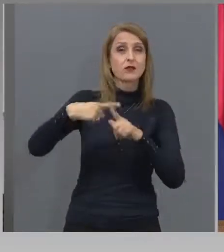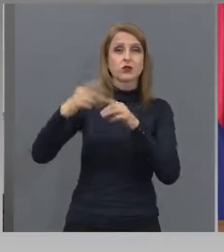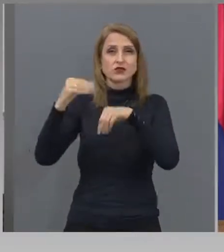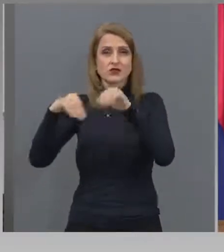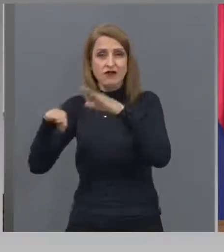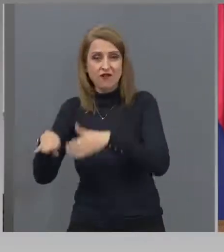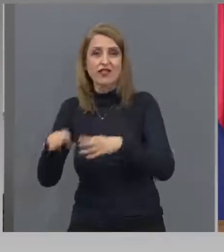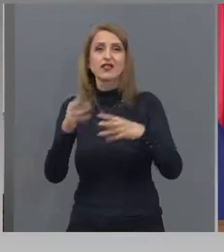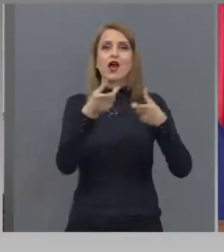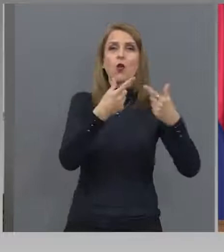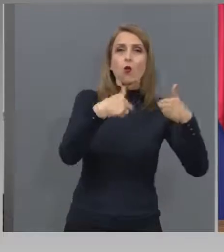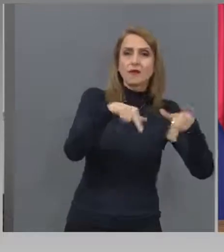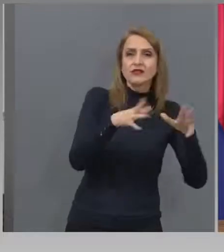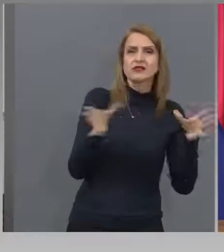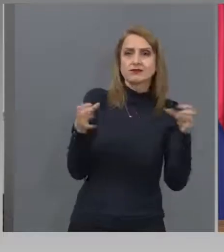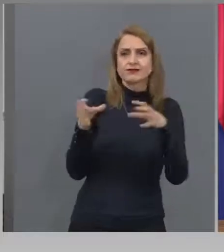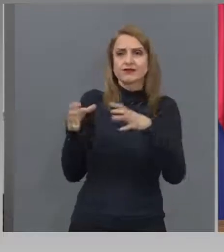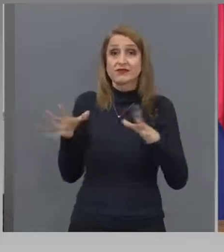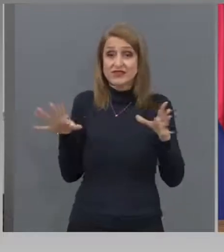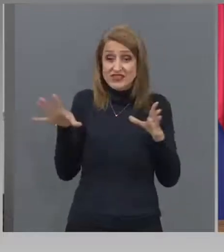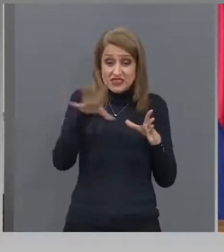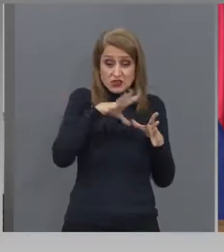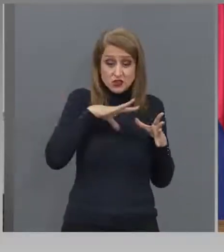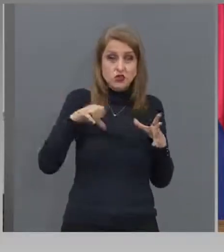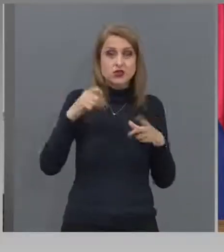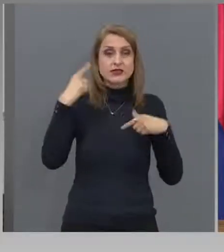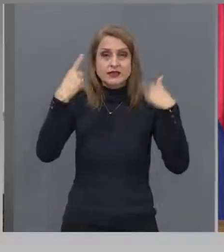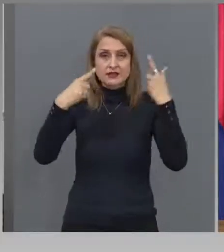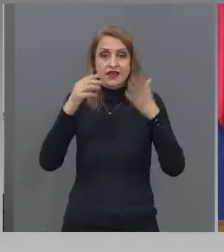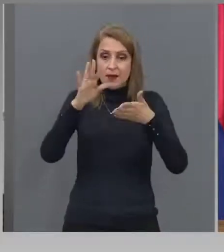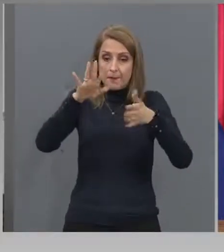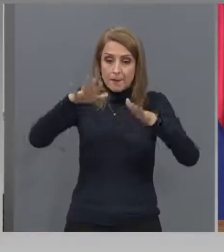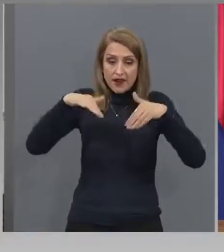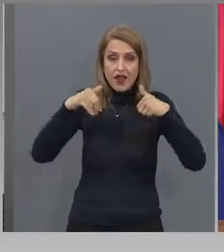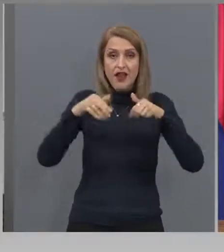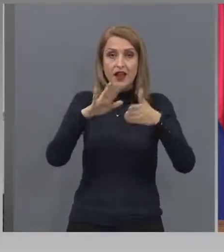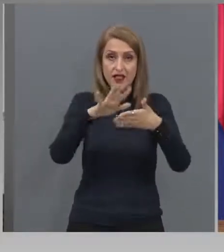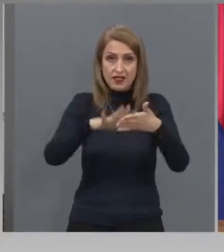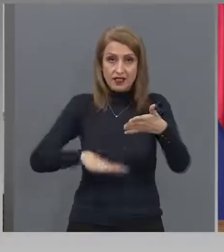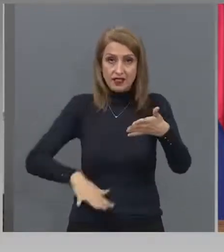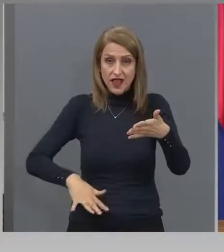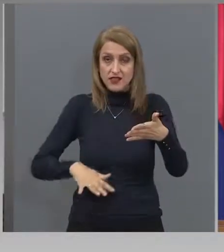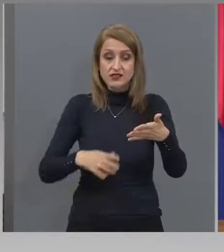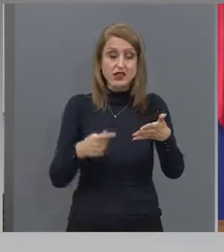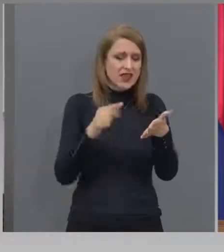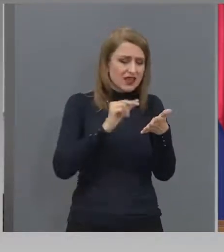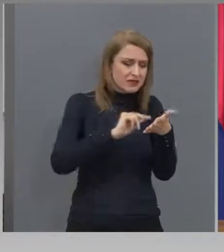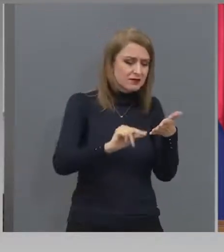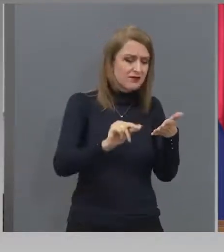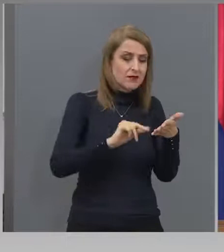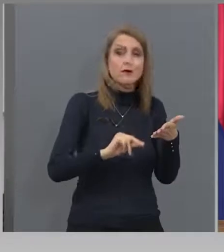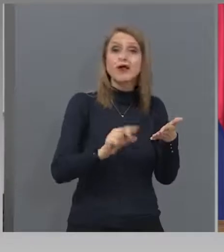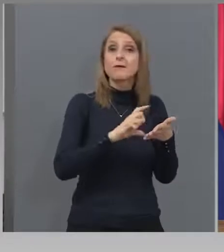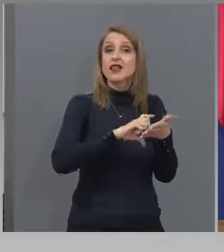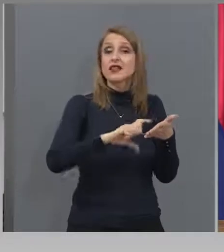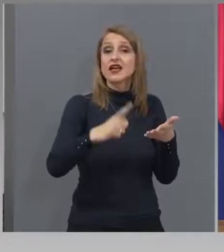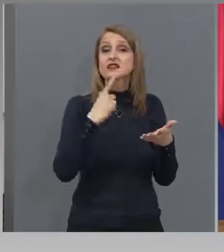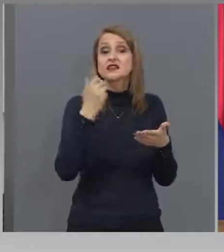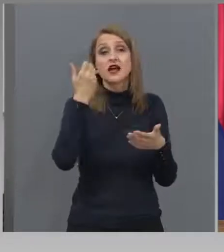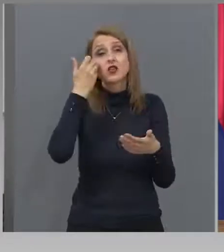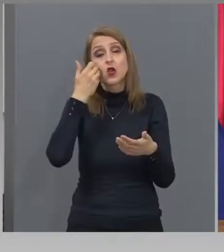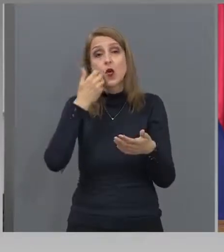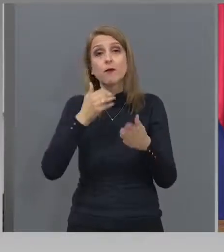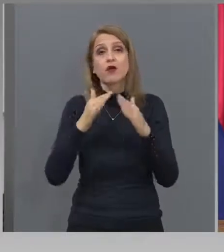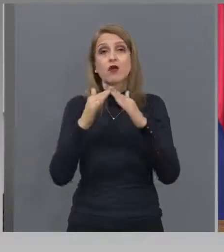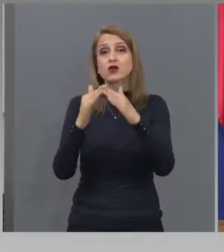са приели текст, в който по-именно е покосочено договорът за допросъседство, точка 9-та,